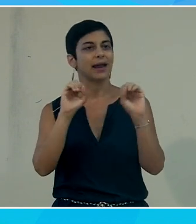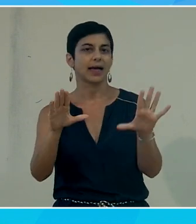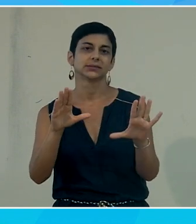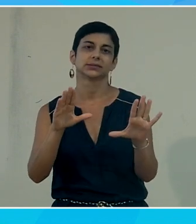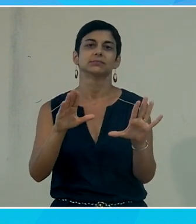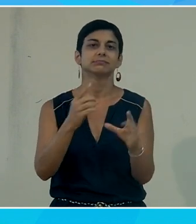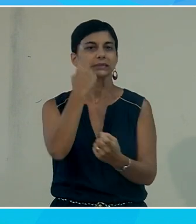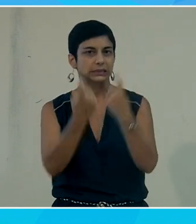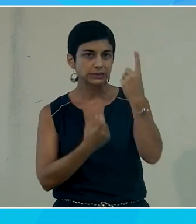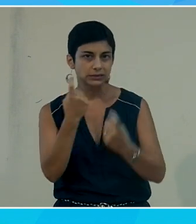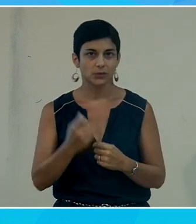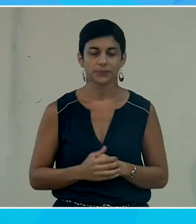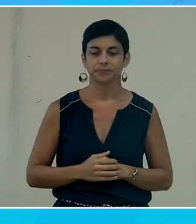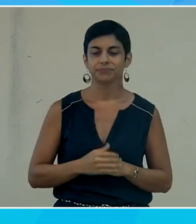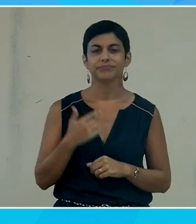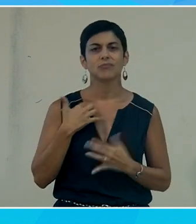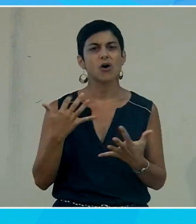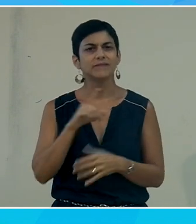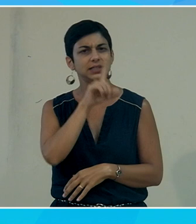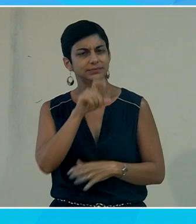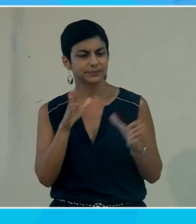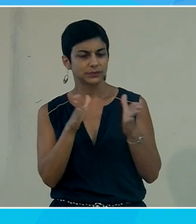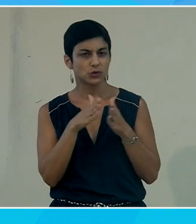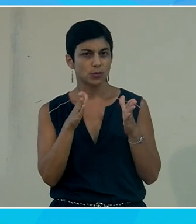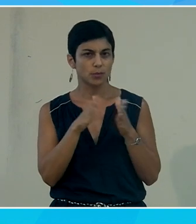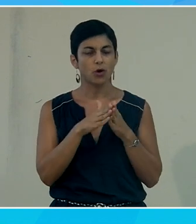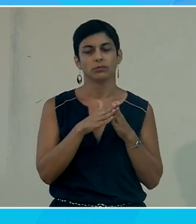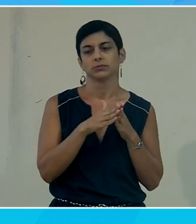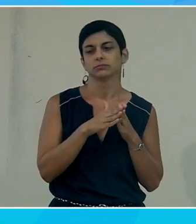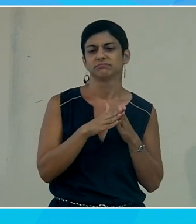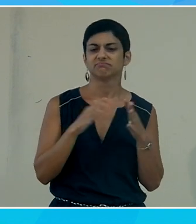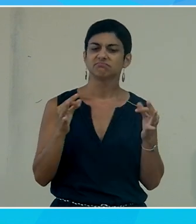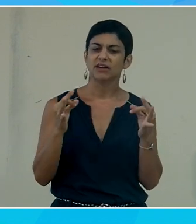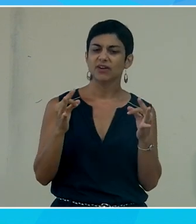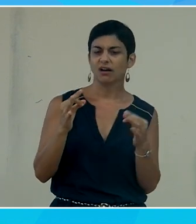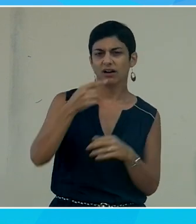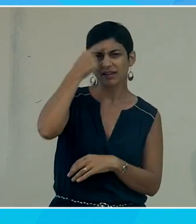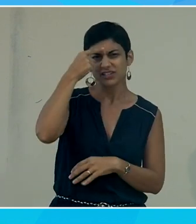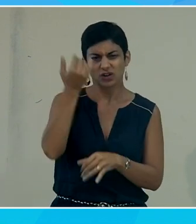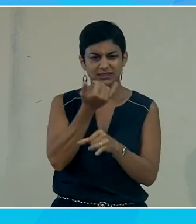va continuer et là moi je te poserai bien la question on me parle tout à l'heure d'intelligence artificielle